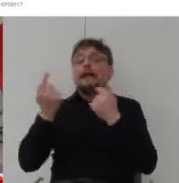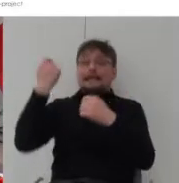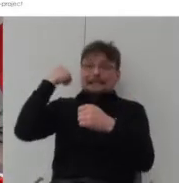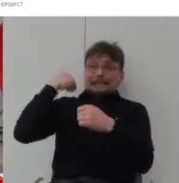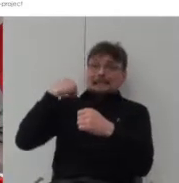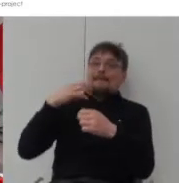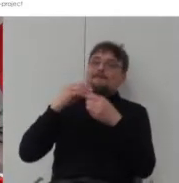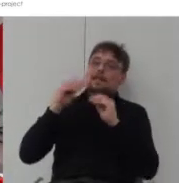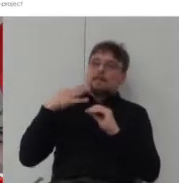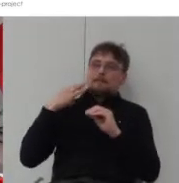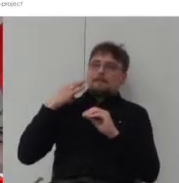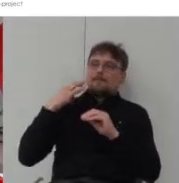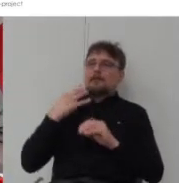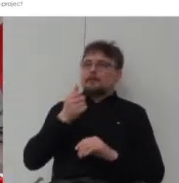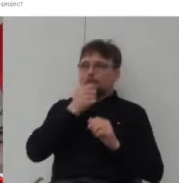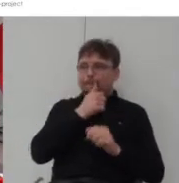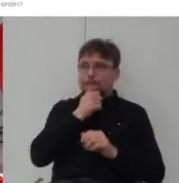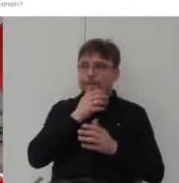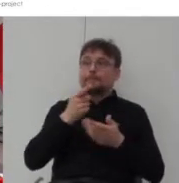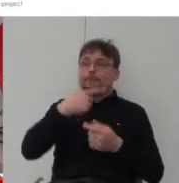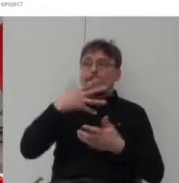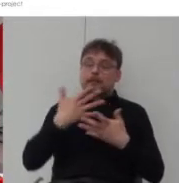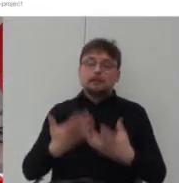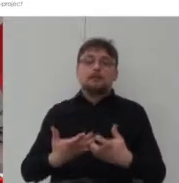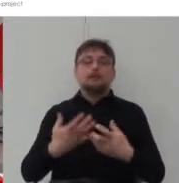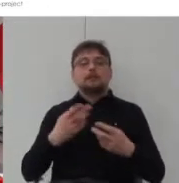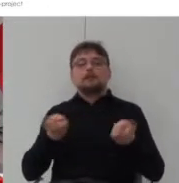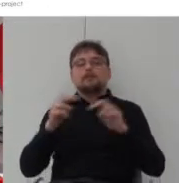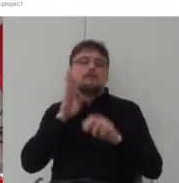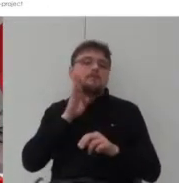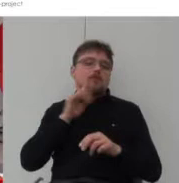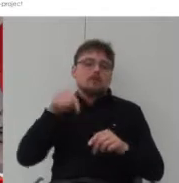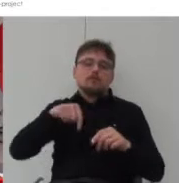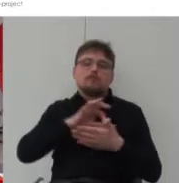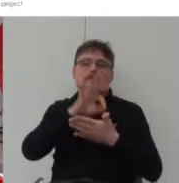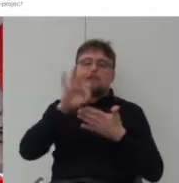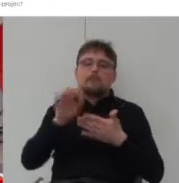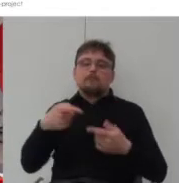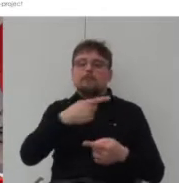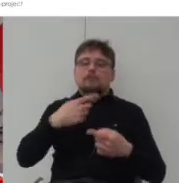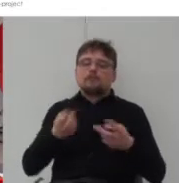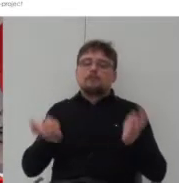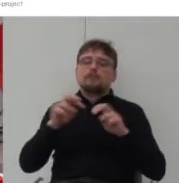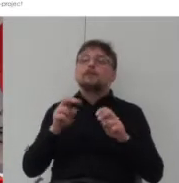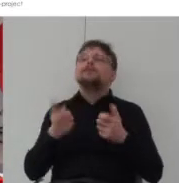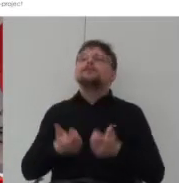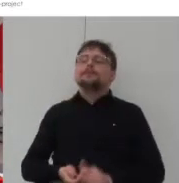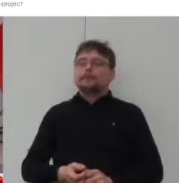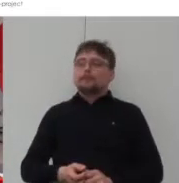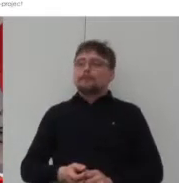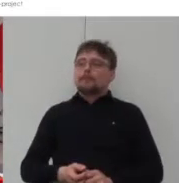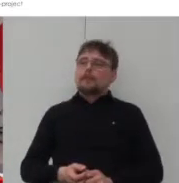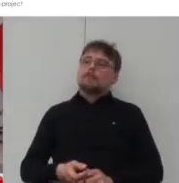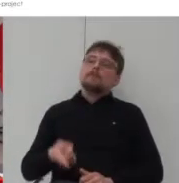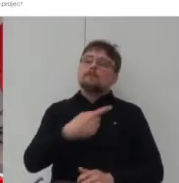prywatna i coś takiego chcieliśmy stworzyć w wypadku tego projektu tworząc takie